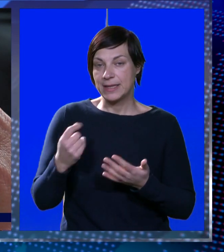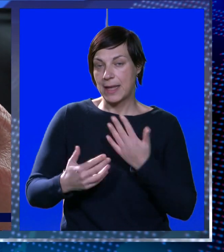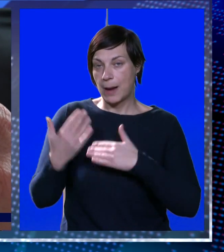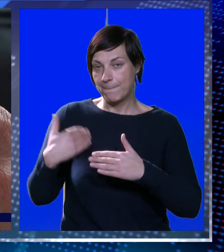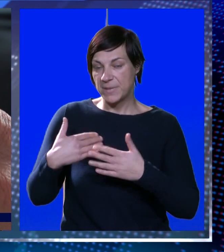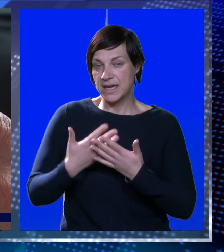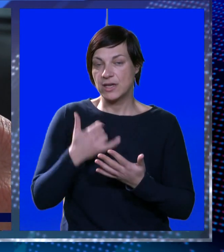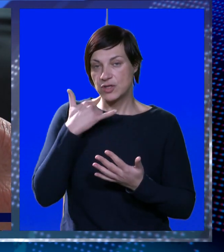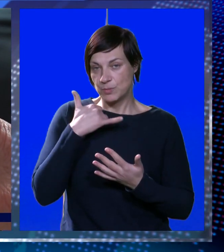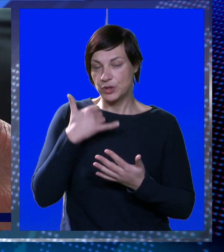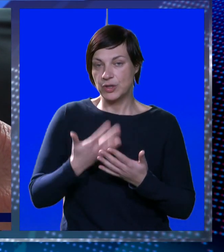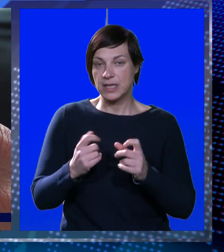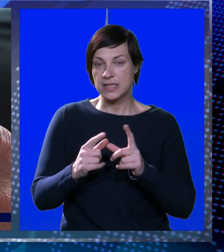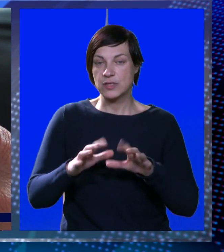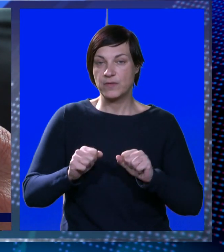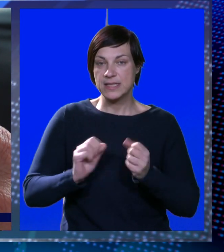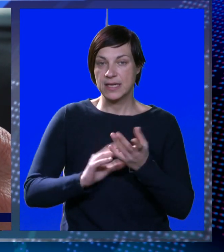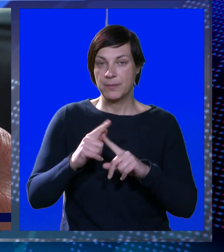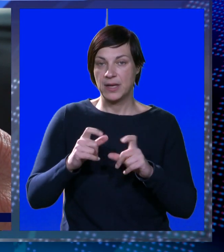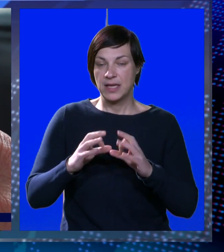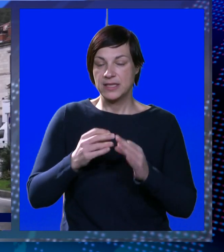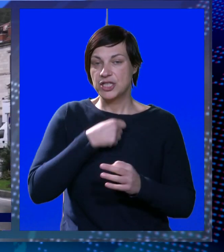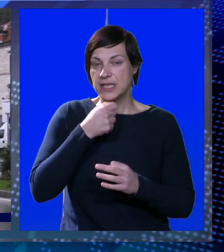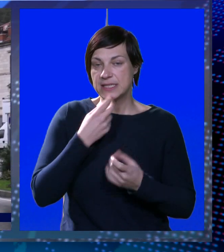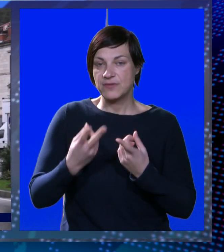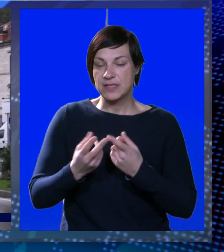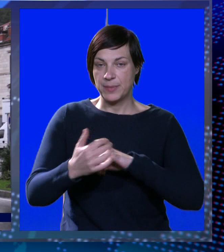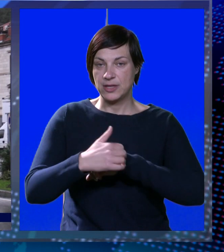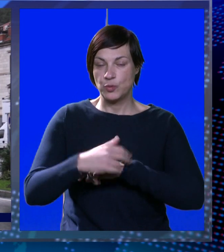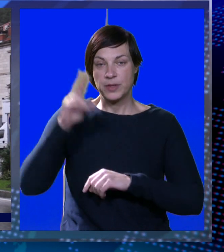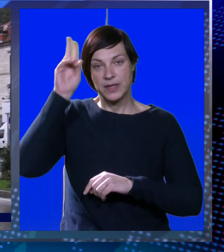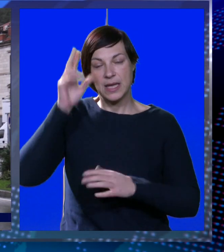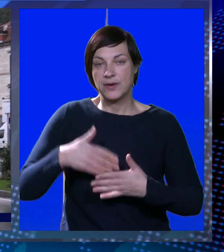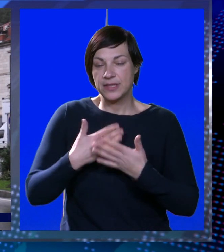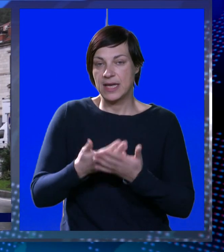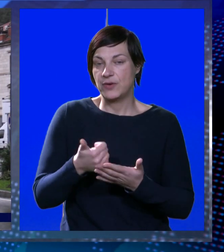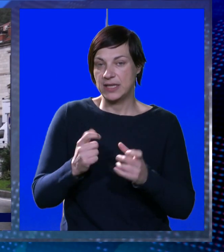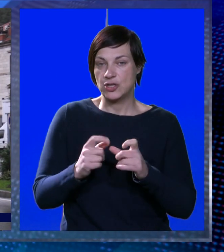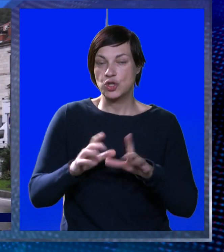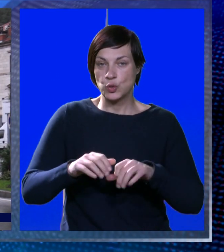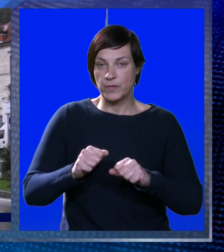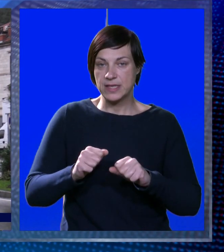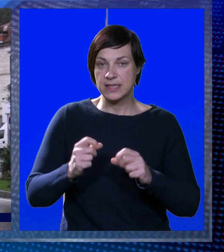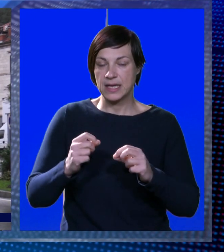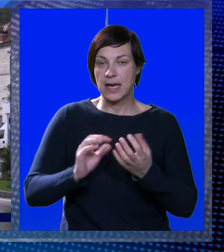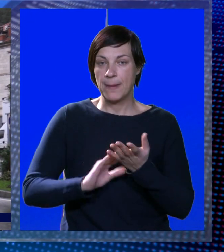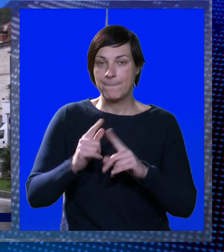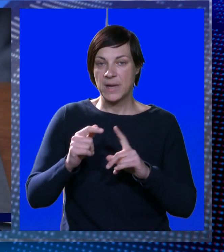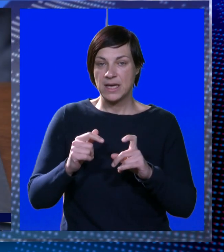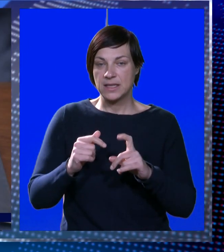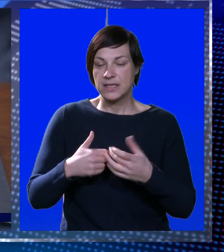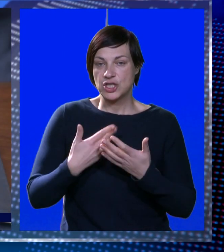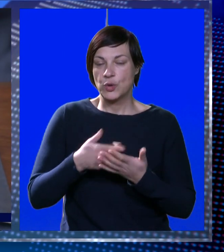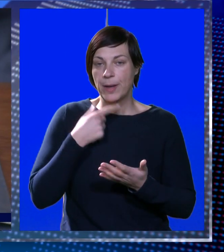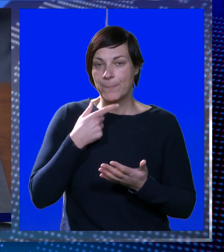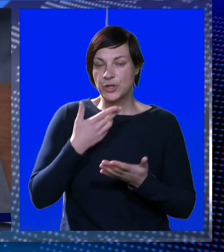Ipak dan ranije nego što smo kontaktirali suvlasnika Matića. Izjavu za medije Dubrovačkom dnevniku dao je jedan od suvlasnika Vide Matić,